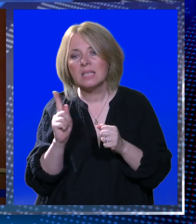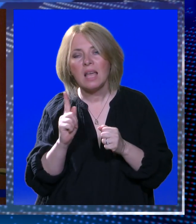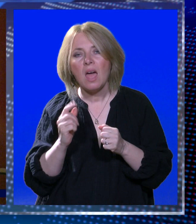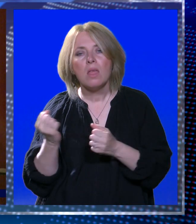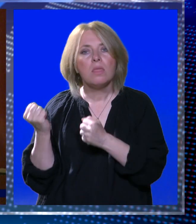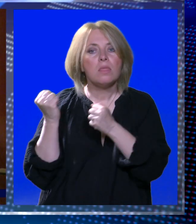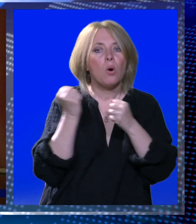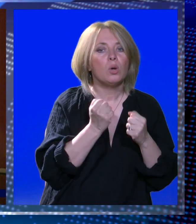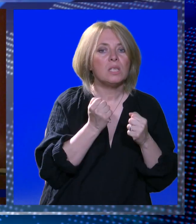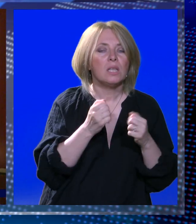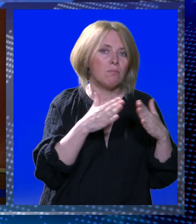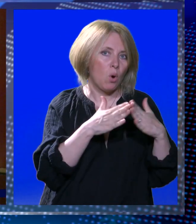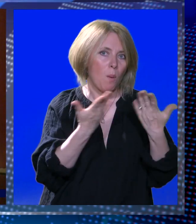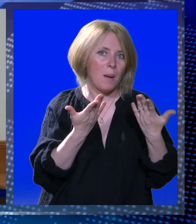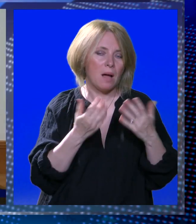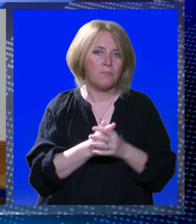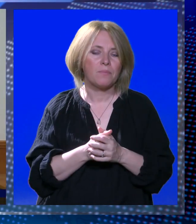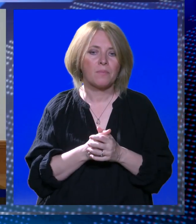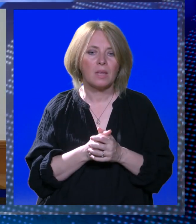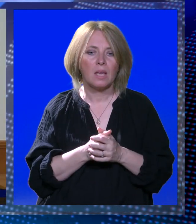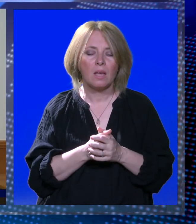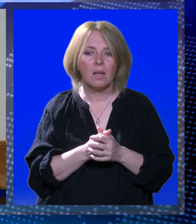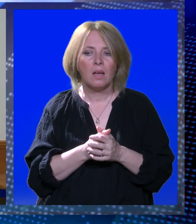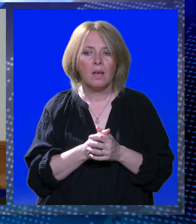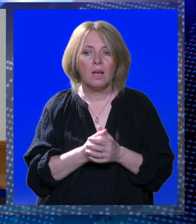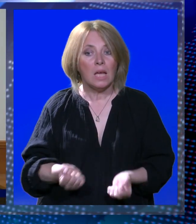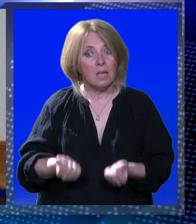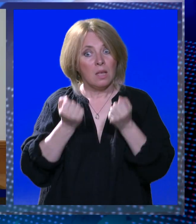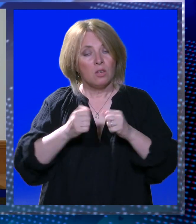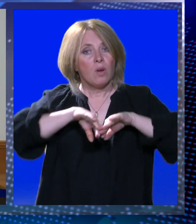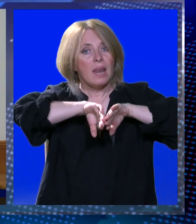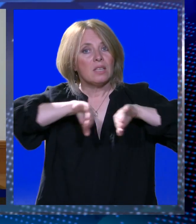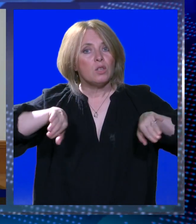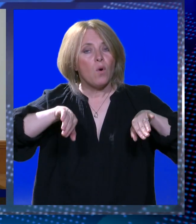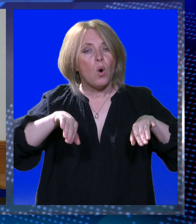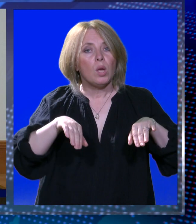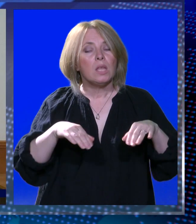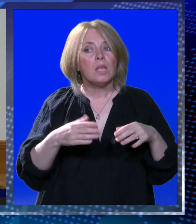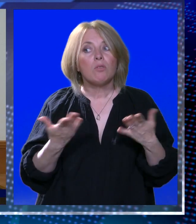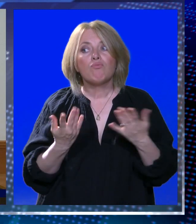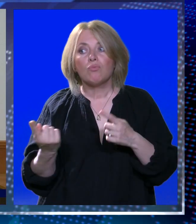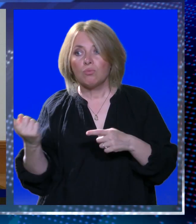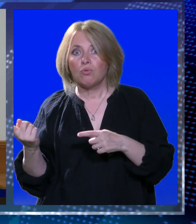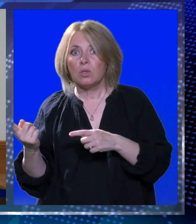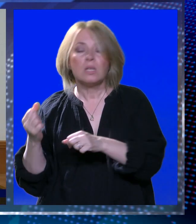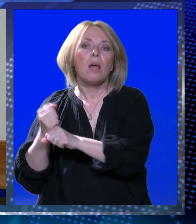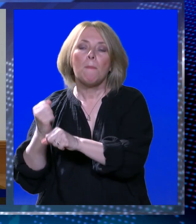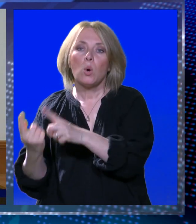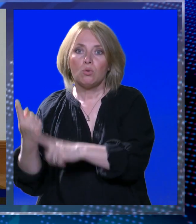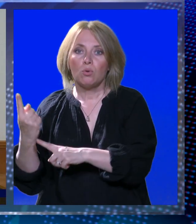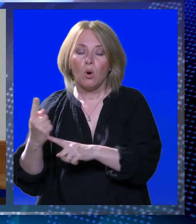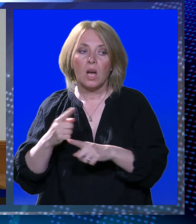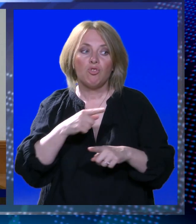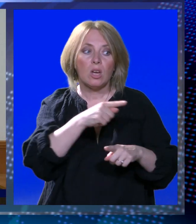kada radno vrijeme završi. Problem je u stvari jako teško razdvojiti ono što se događa na poslu i ono što se